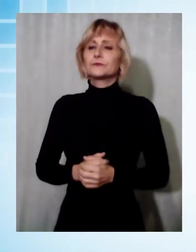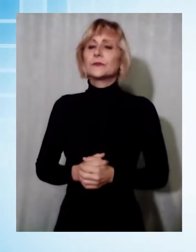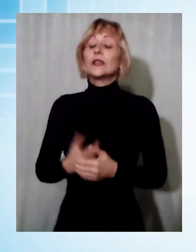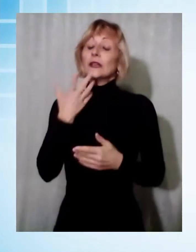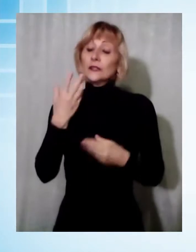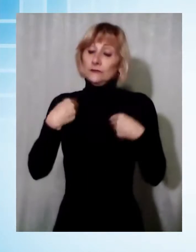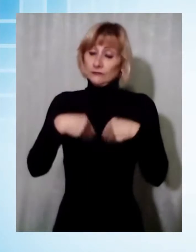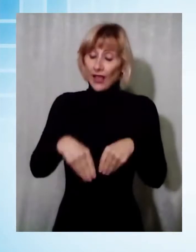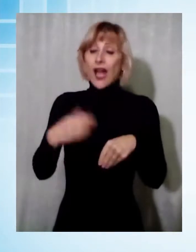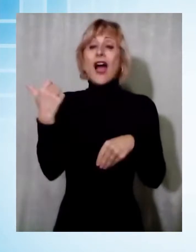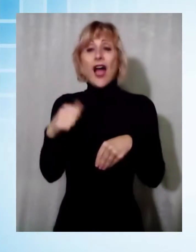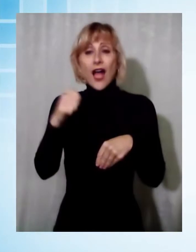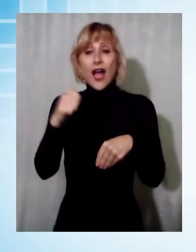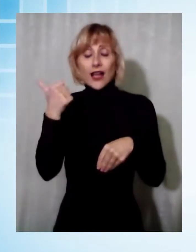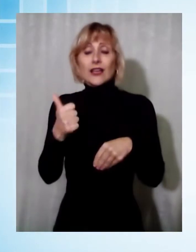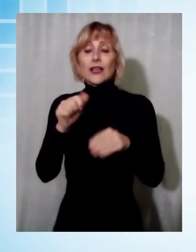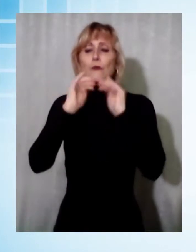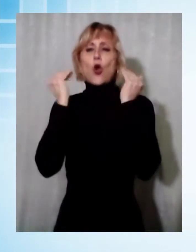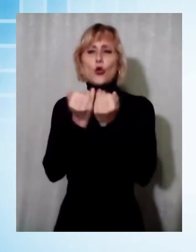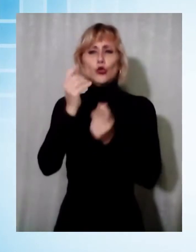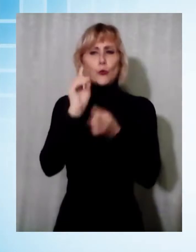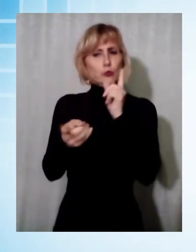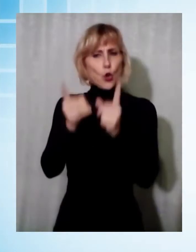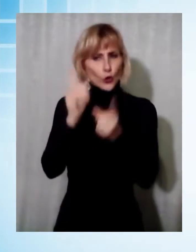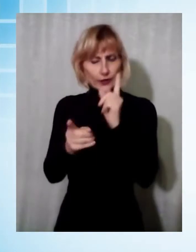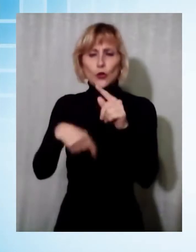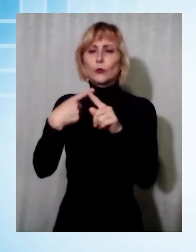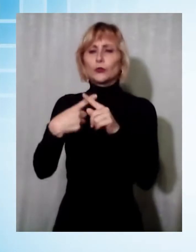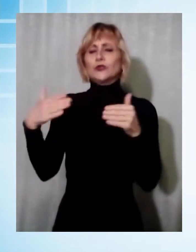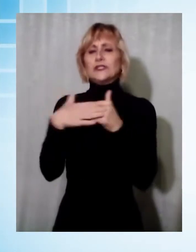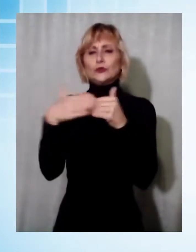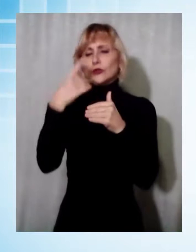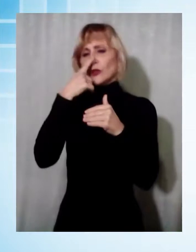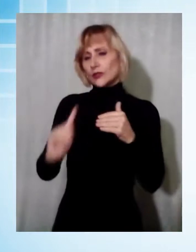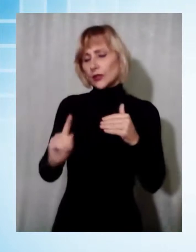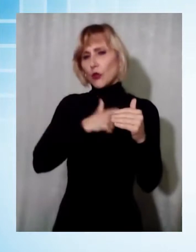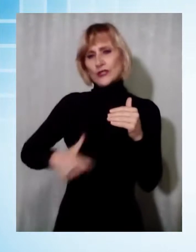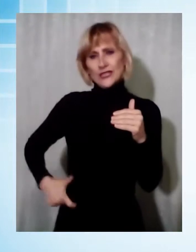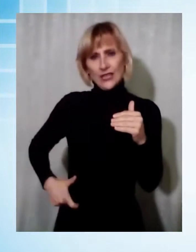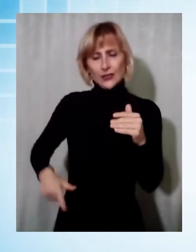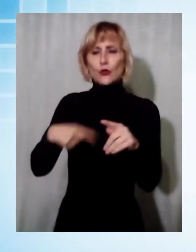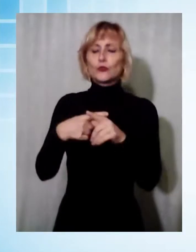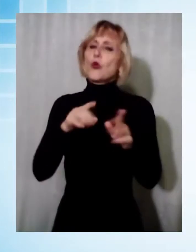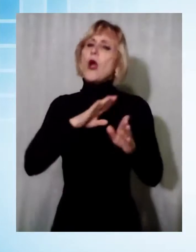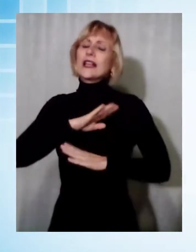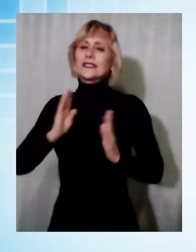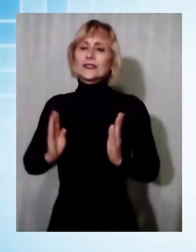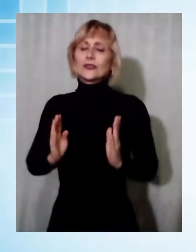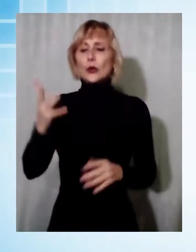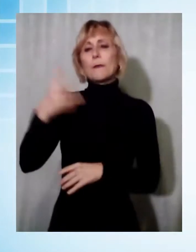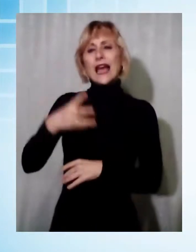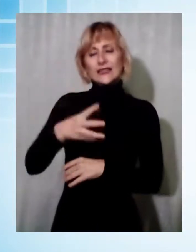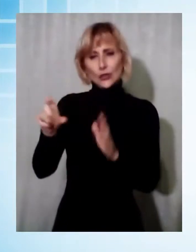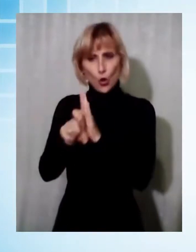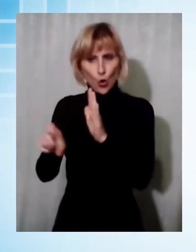presenti anche esponenti del mondo politico e delle istituzioni, il sindaco di Luca Tambellini e l'assessore comunale Martini e le consigliere